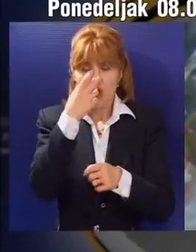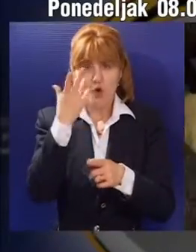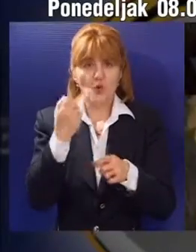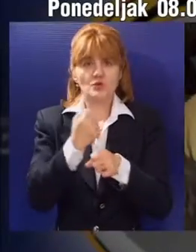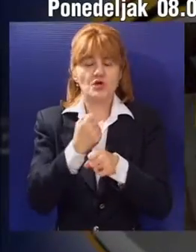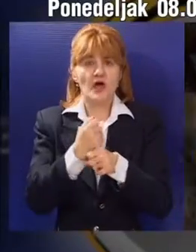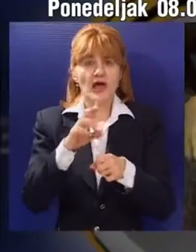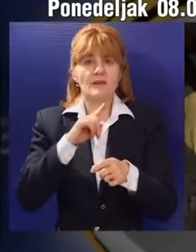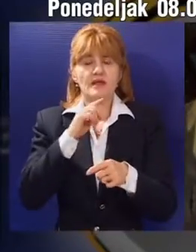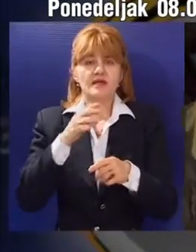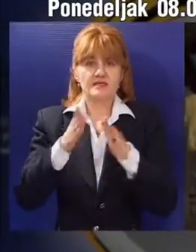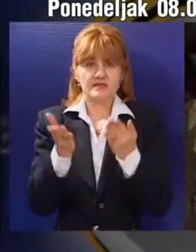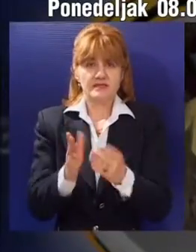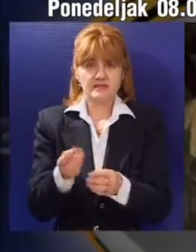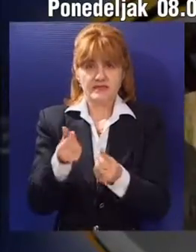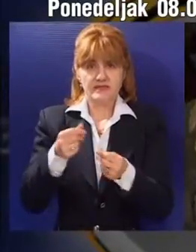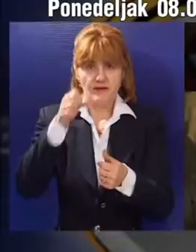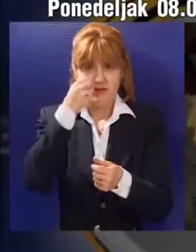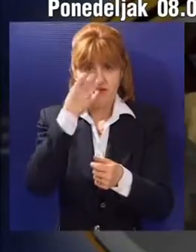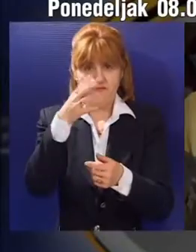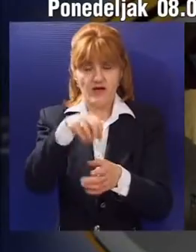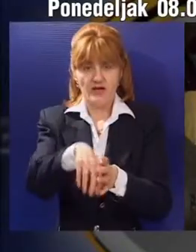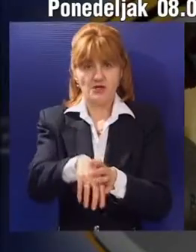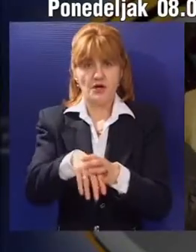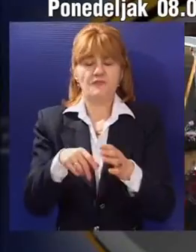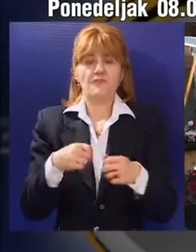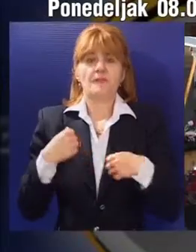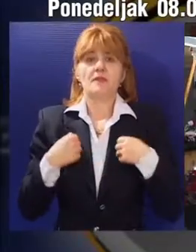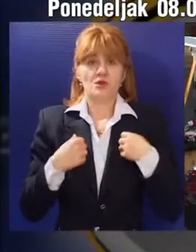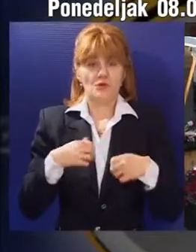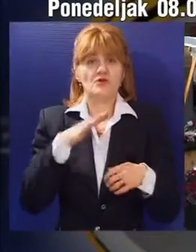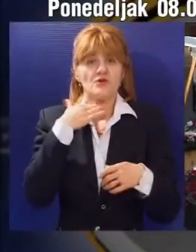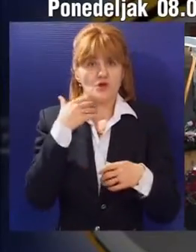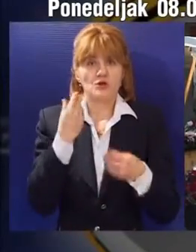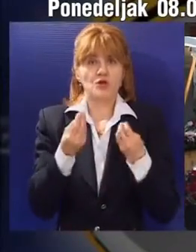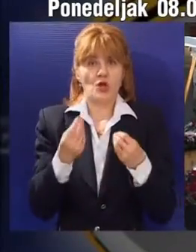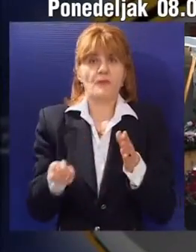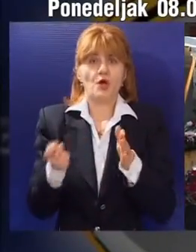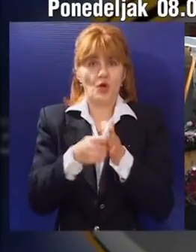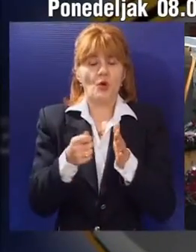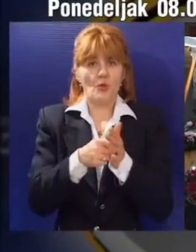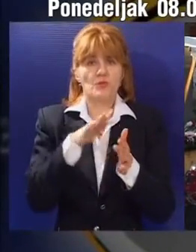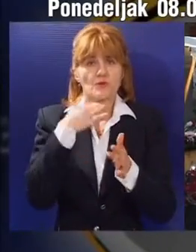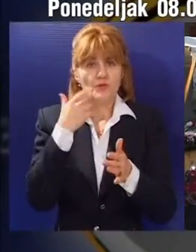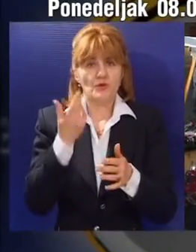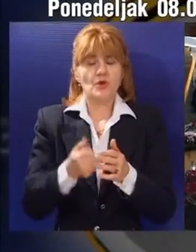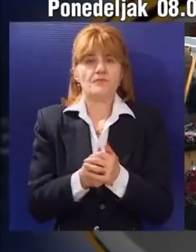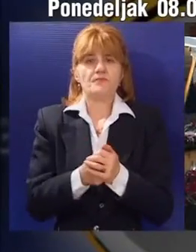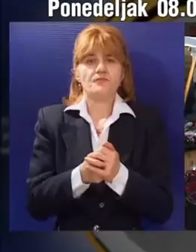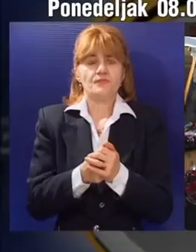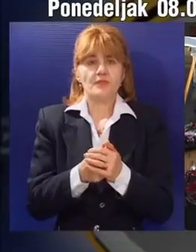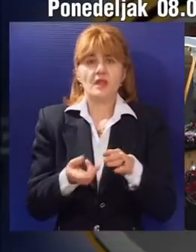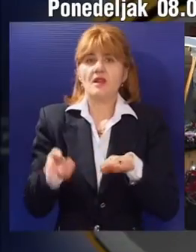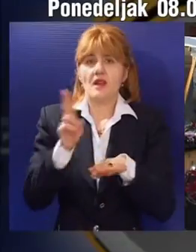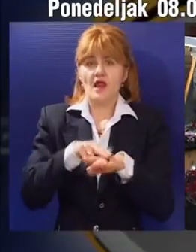karanfili, gerberi kao i sakcijsko cveće. Subotičani su dosta dobri kupci, ovako. Naši sugrađani su dobri kupci.